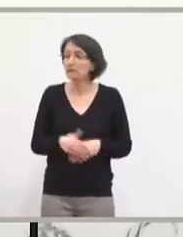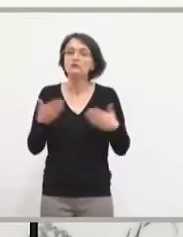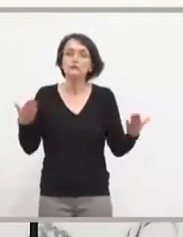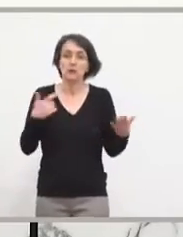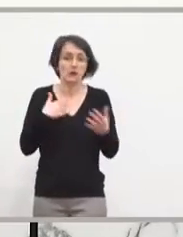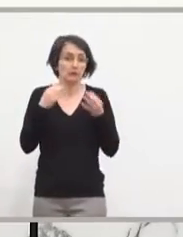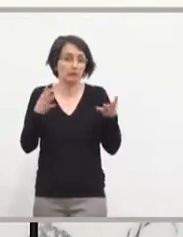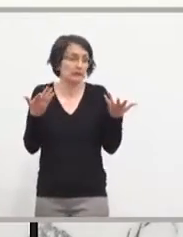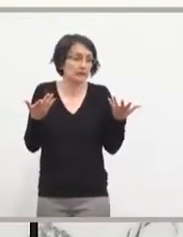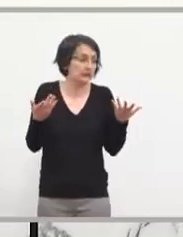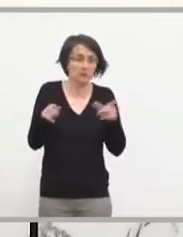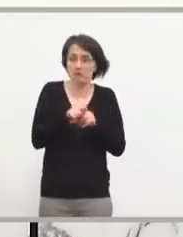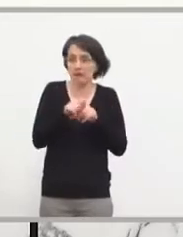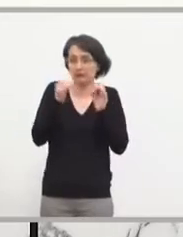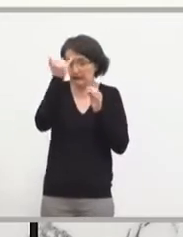copier-coller